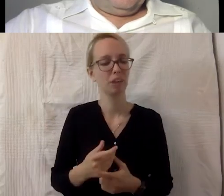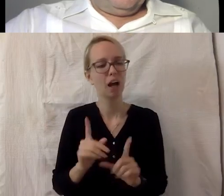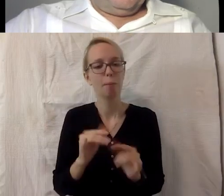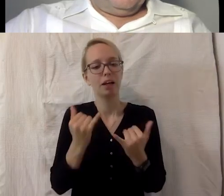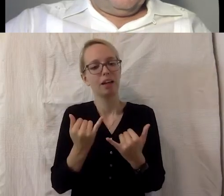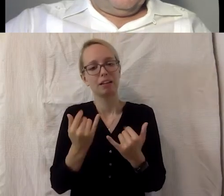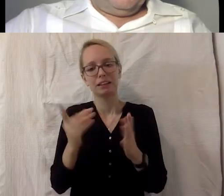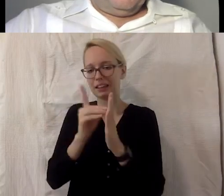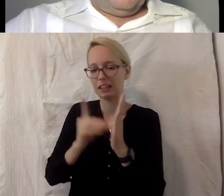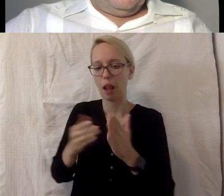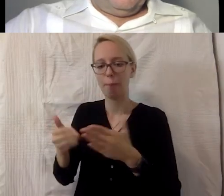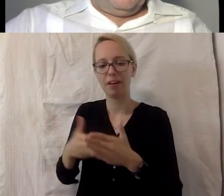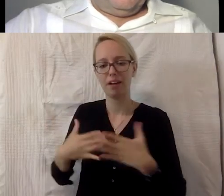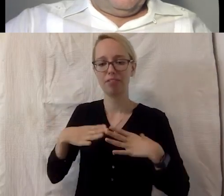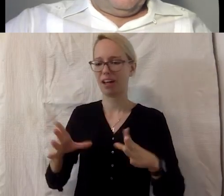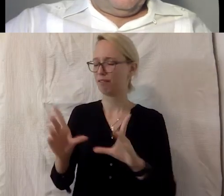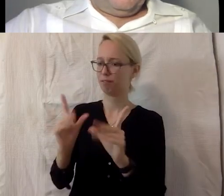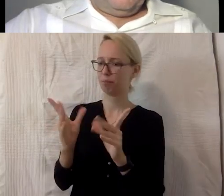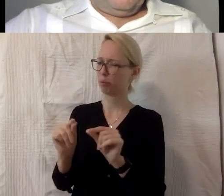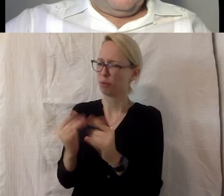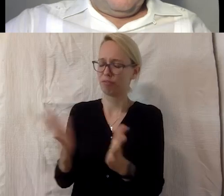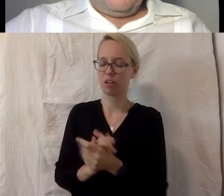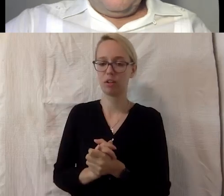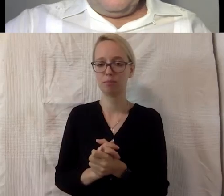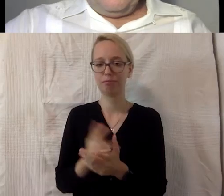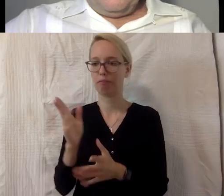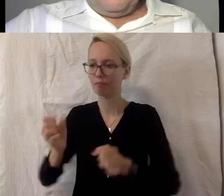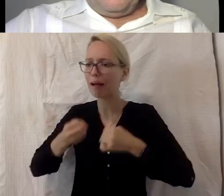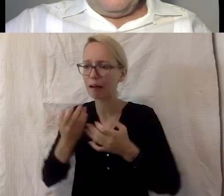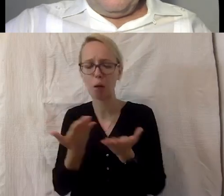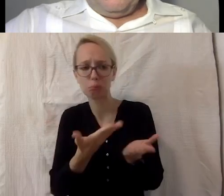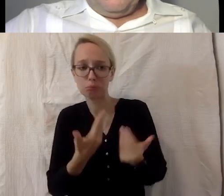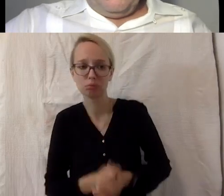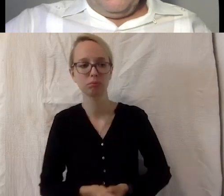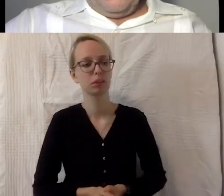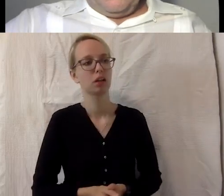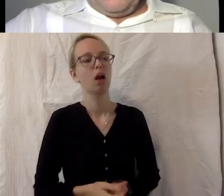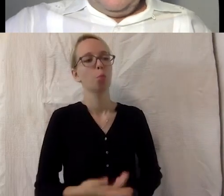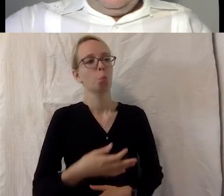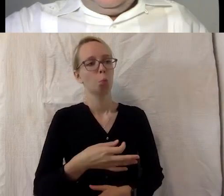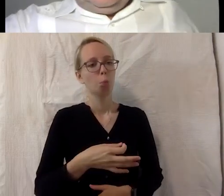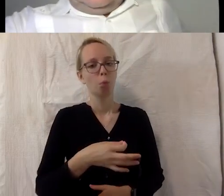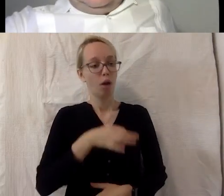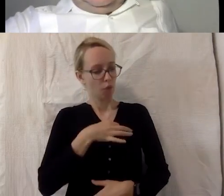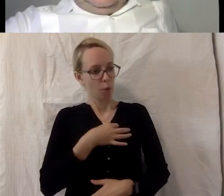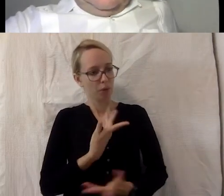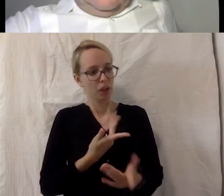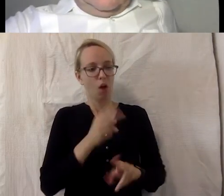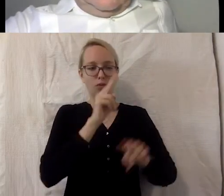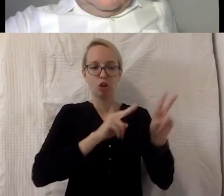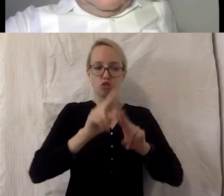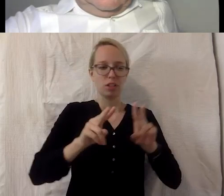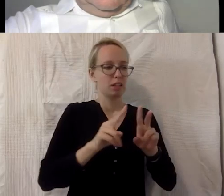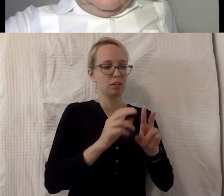Barrierefreiheit, Verena? Also erst mal, digitale Barrierefreiheit hat für mich auch ganz unterschiedliche